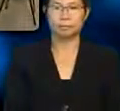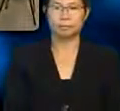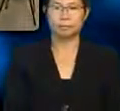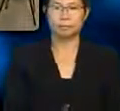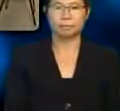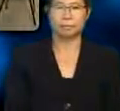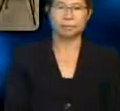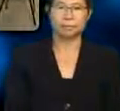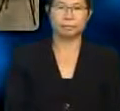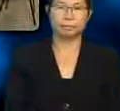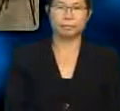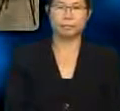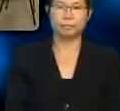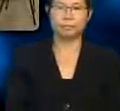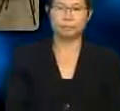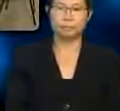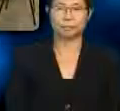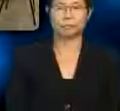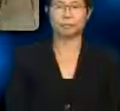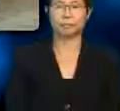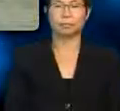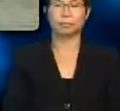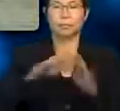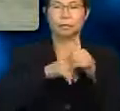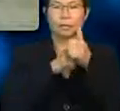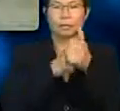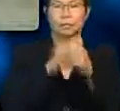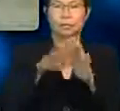Ketua, ikut dari sana. Murid